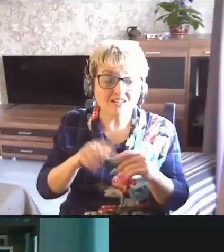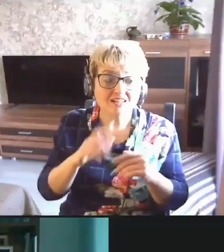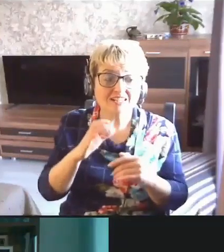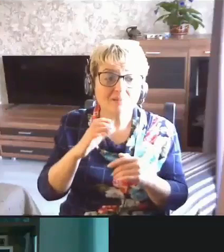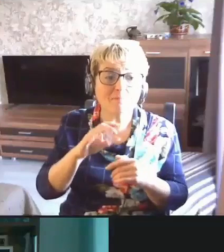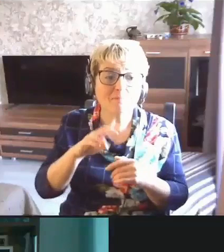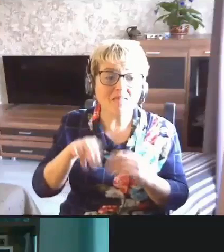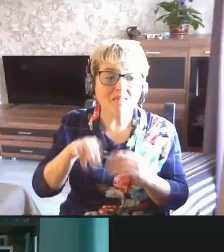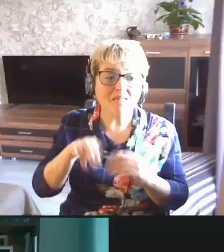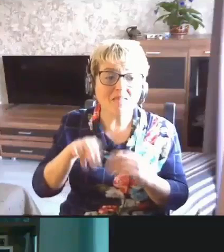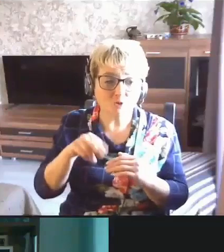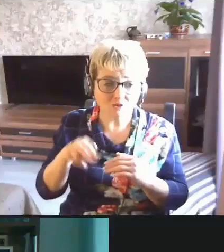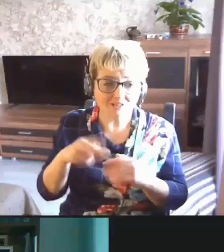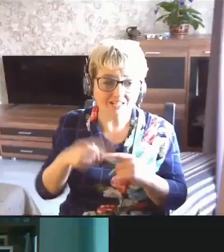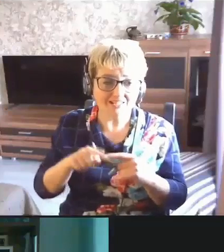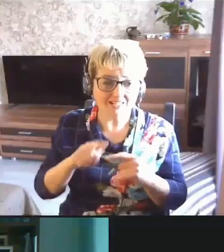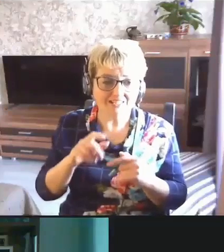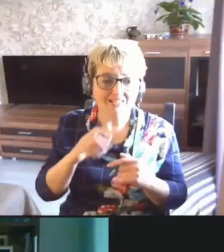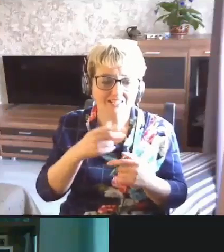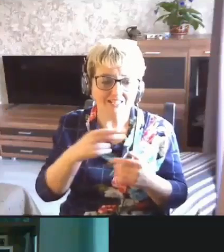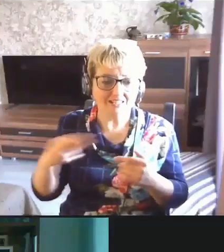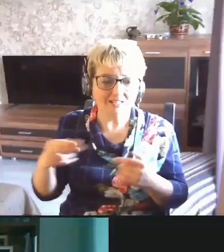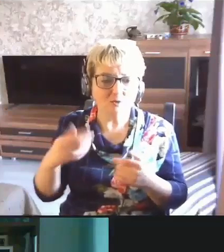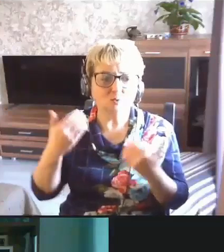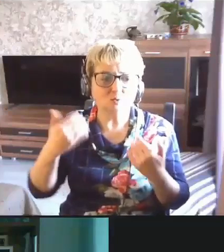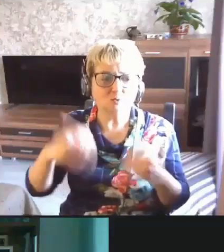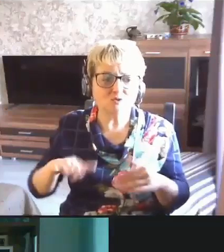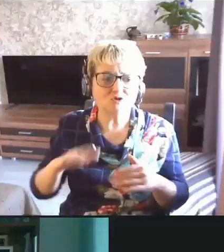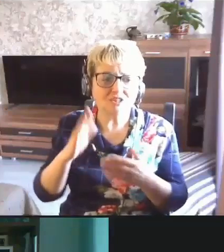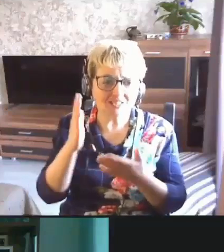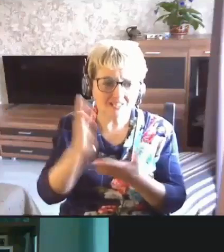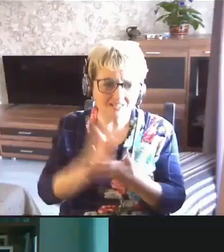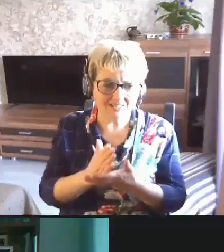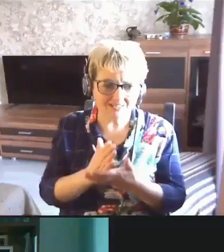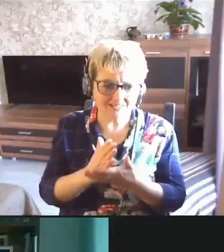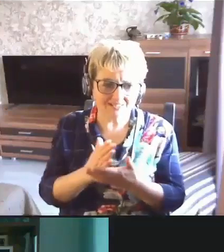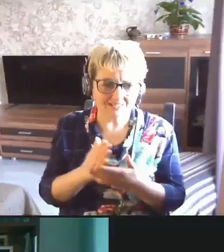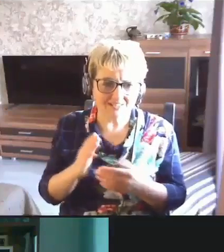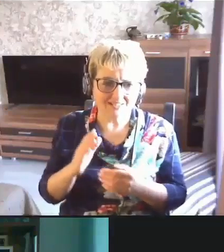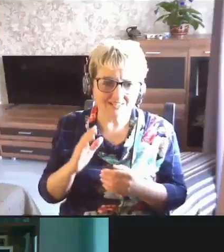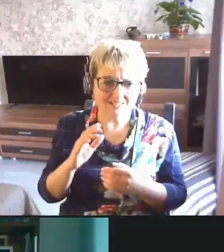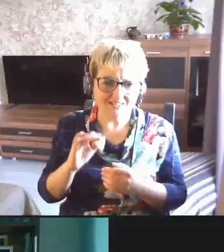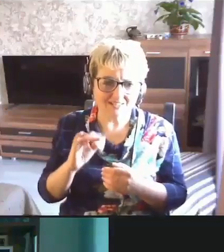стенотайпирования, они уже есть, и